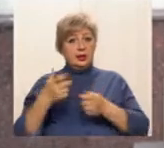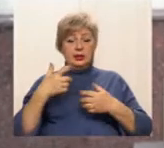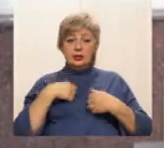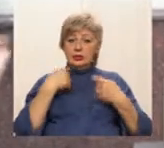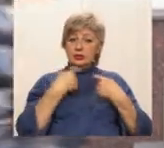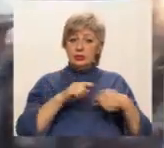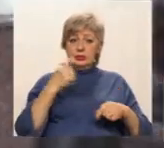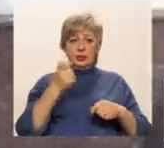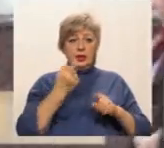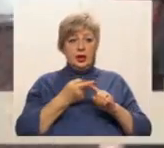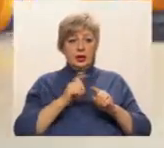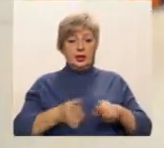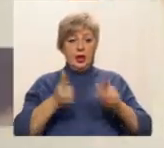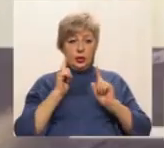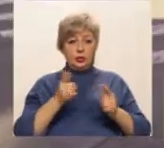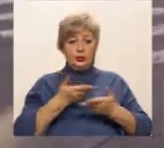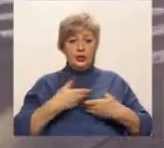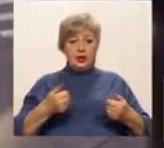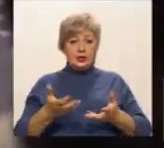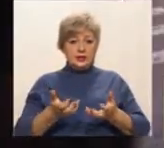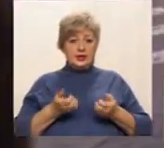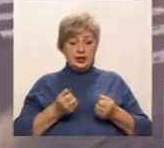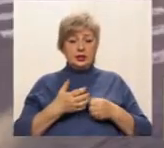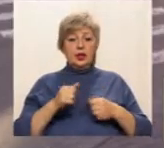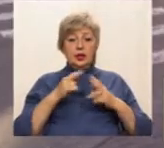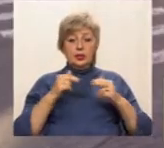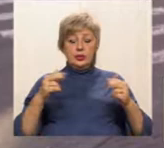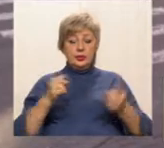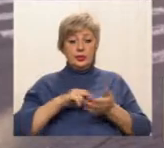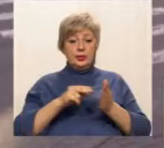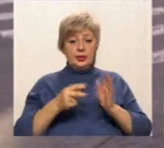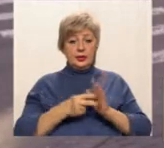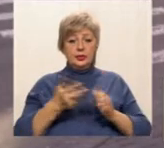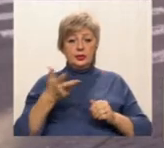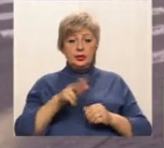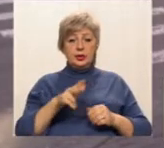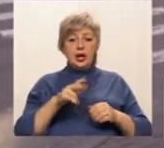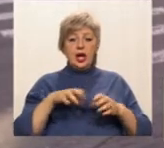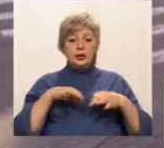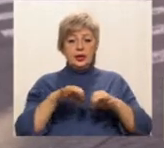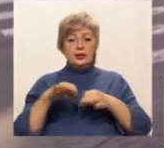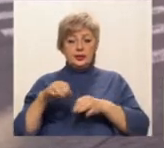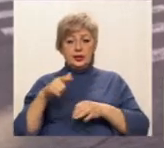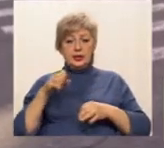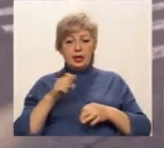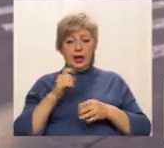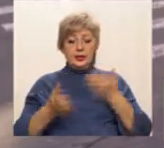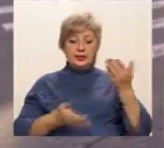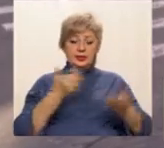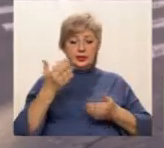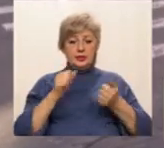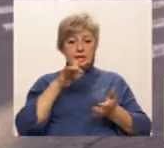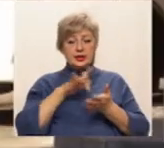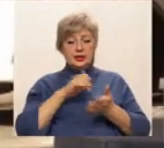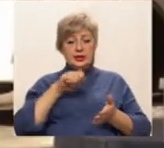іншому балансу утримувачу, який готовий нас взяти. У Дніпрі планують створити три транспортні хаби. Розвантажувати центр міста почали